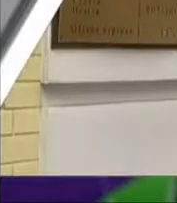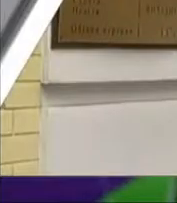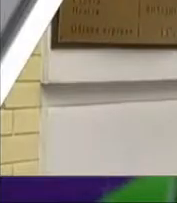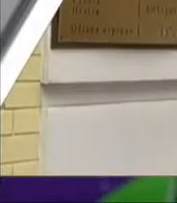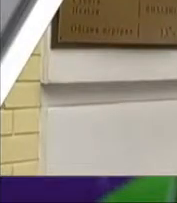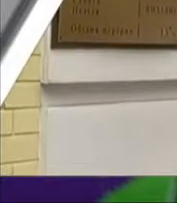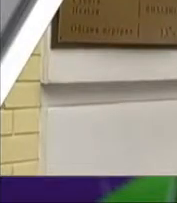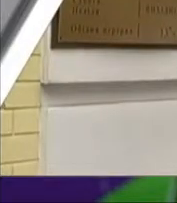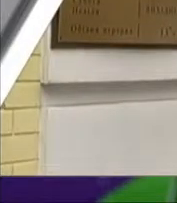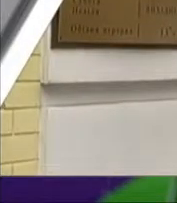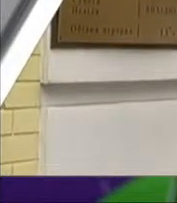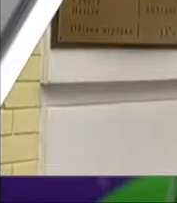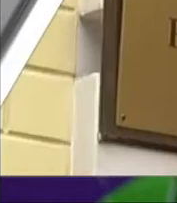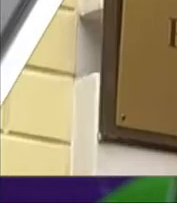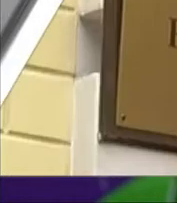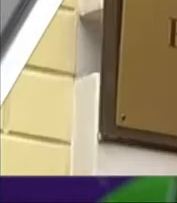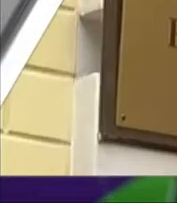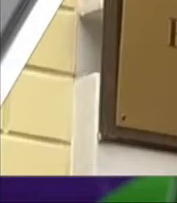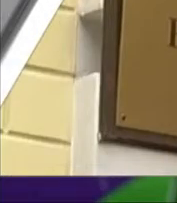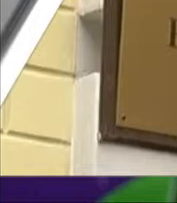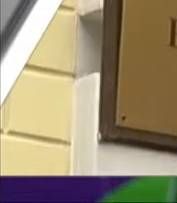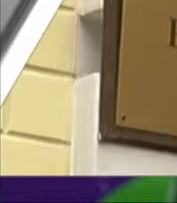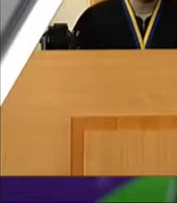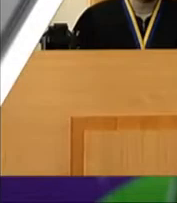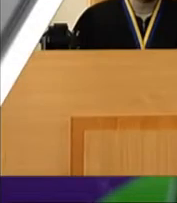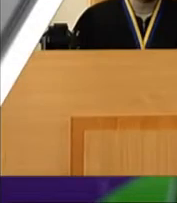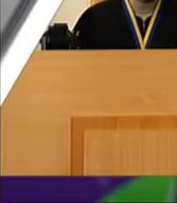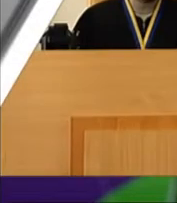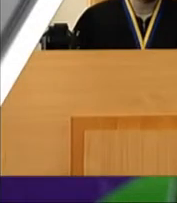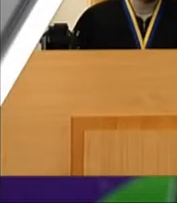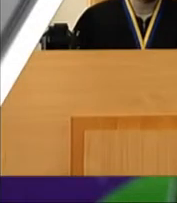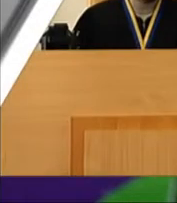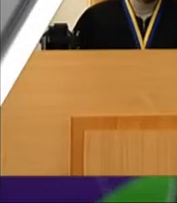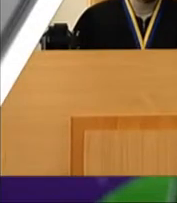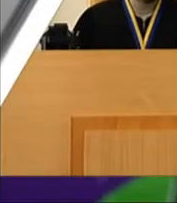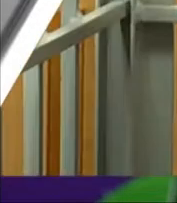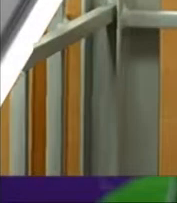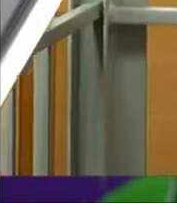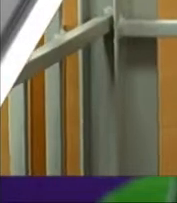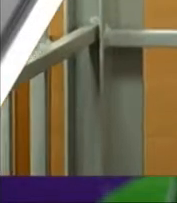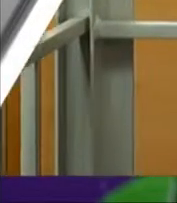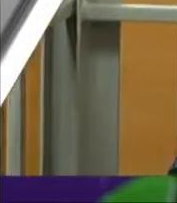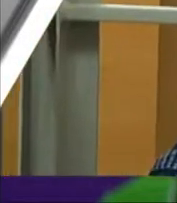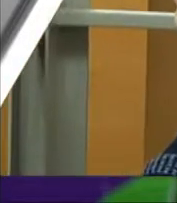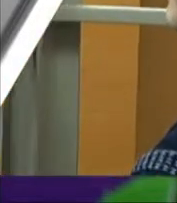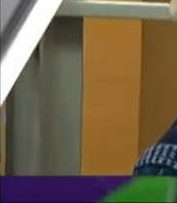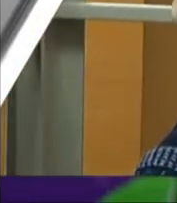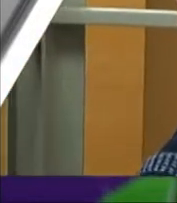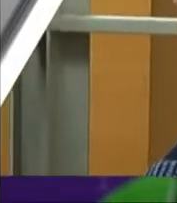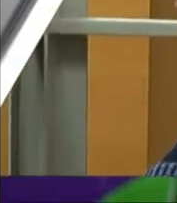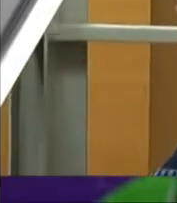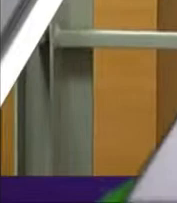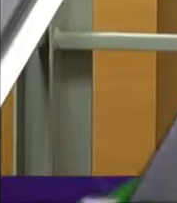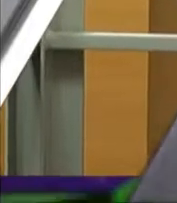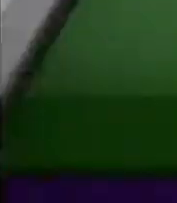Судді Печерського райсуду Києва оголосили самовідвід в розгляді справи колишніх бійців Беркота, яких обвинувачують у розстрілі майданівців.